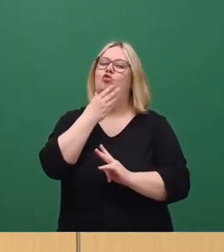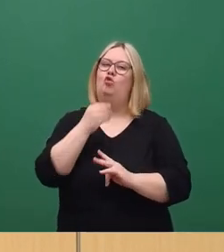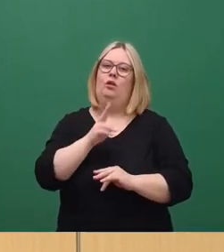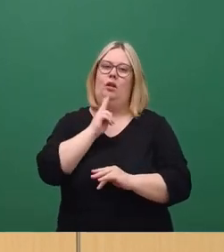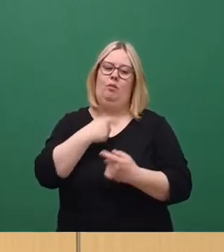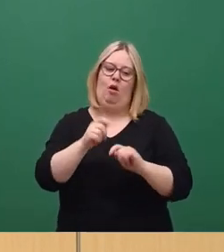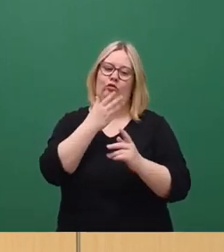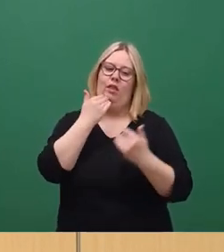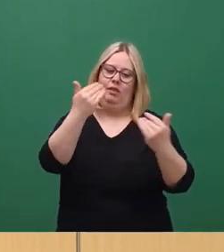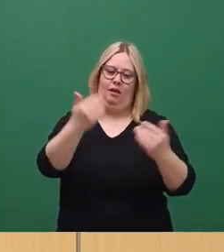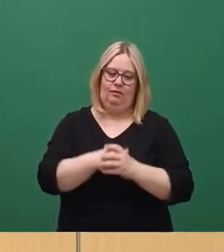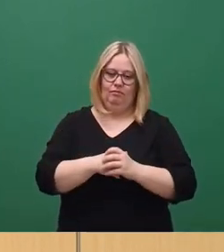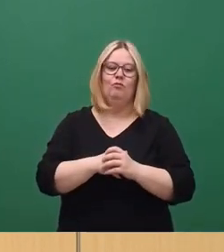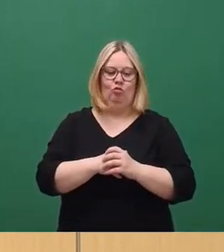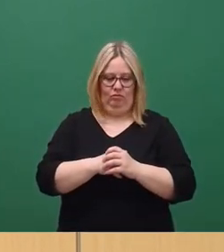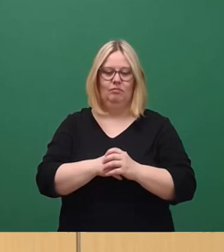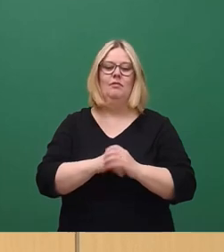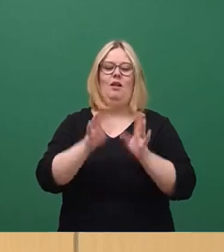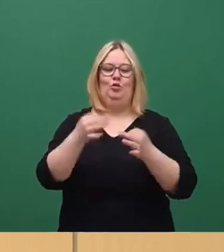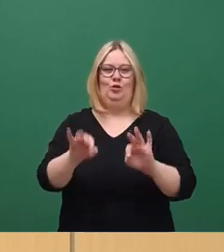gebaut hat. Vielen Dank und ja, alles Gute.